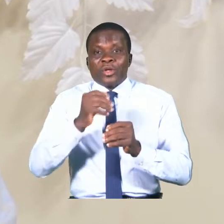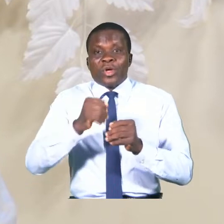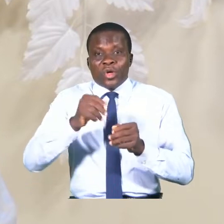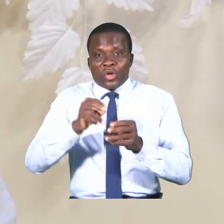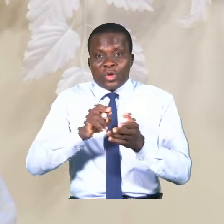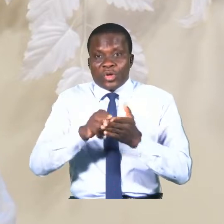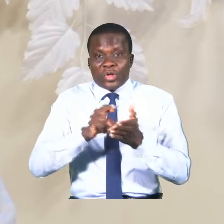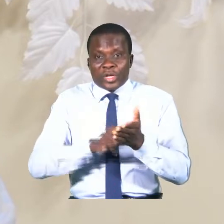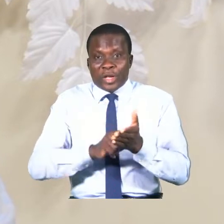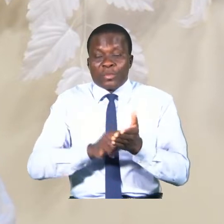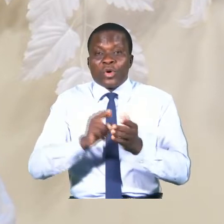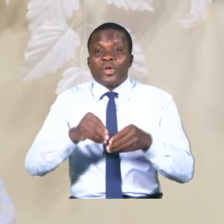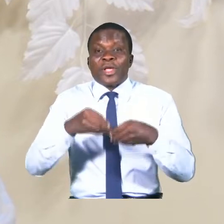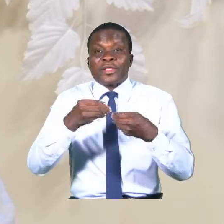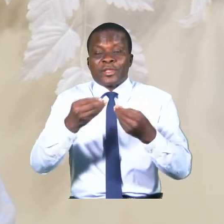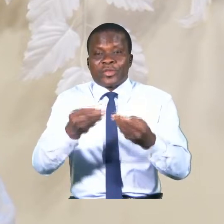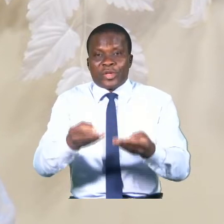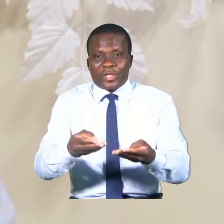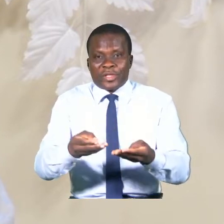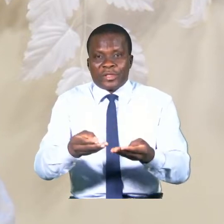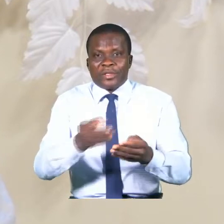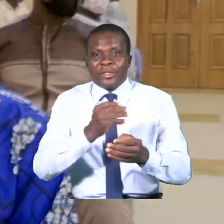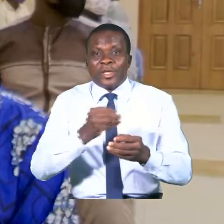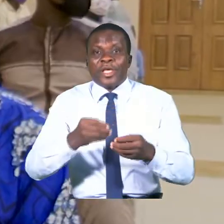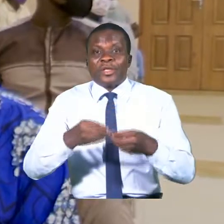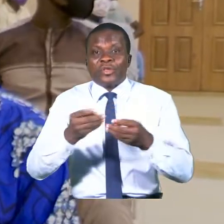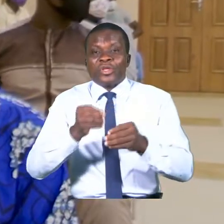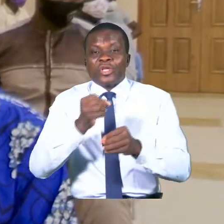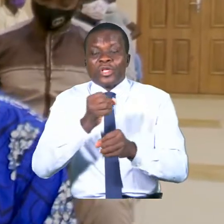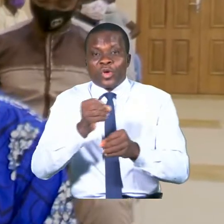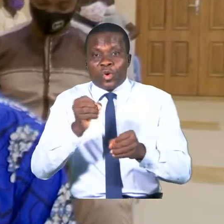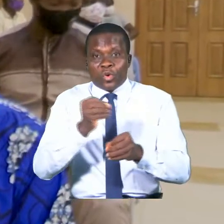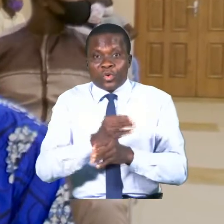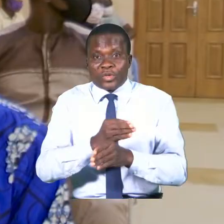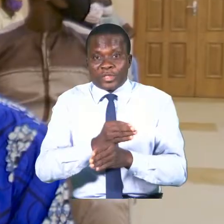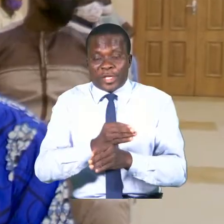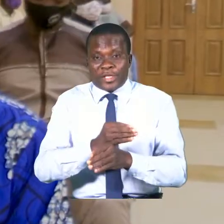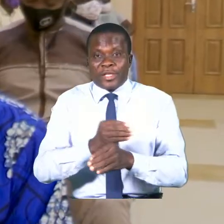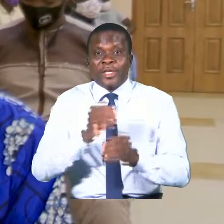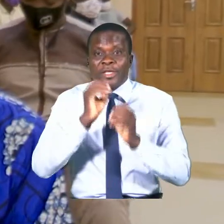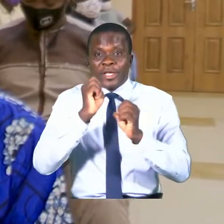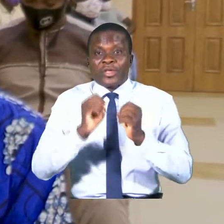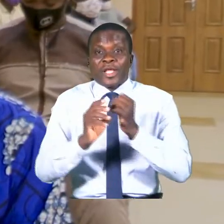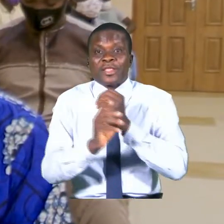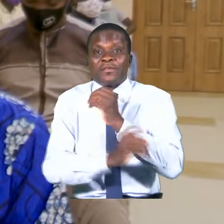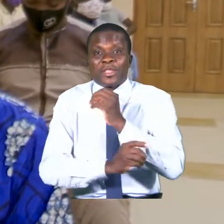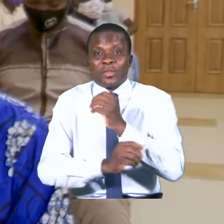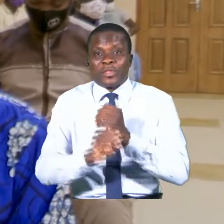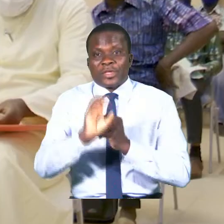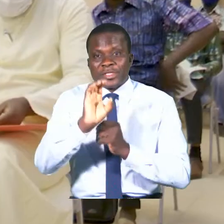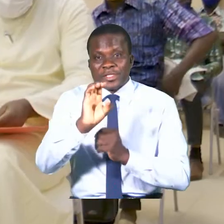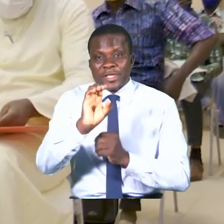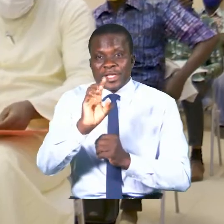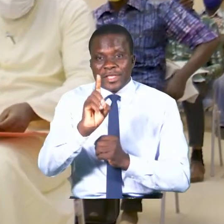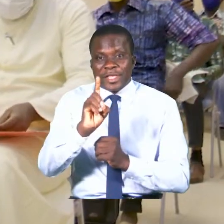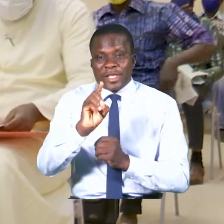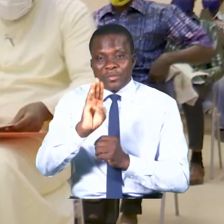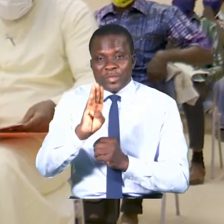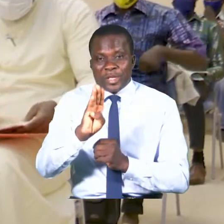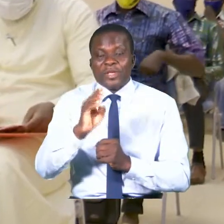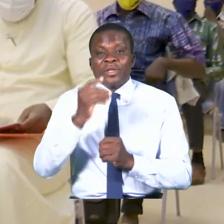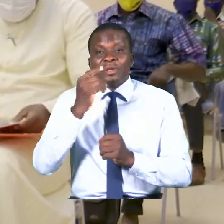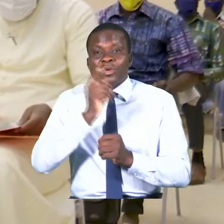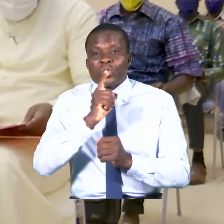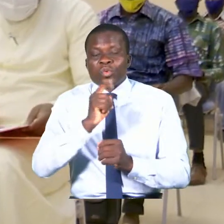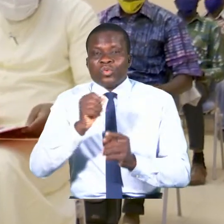avec le Bénin est soumis au Conseil consultatif du Bénin d'Aleur, c'est déduit pour études